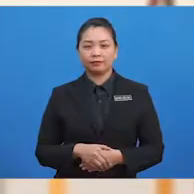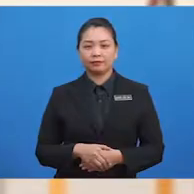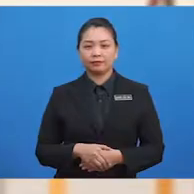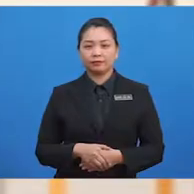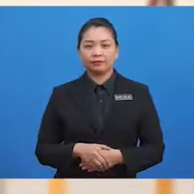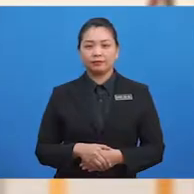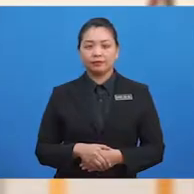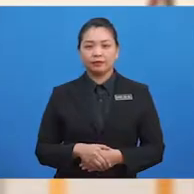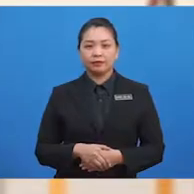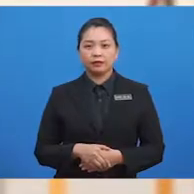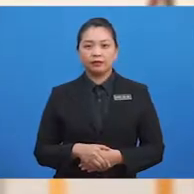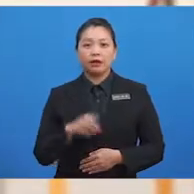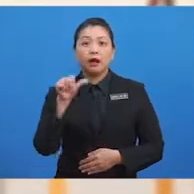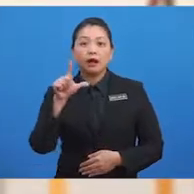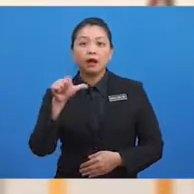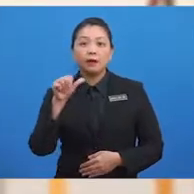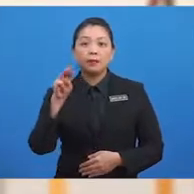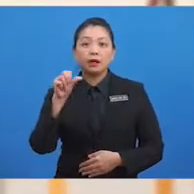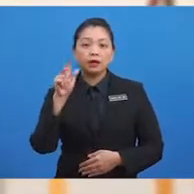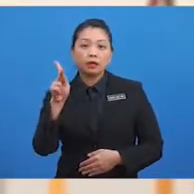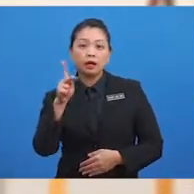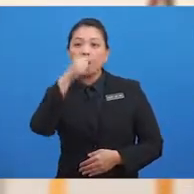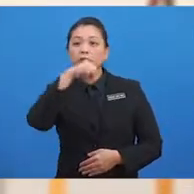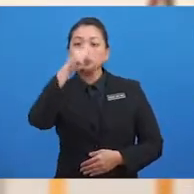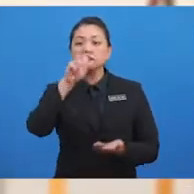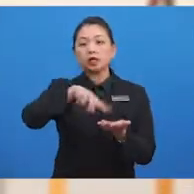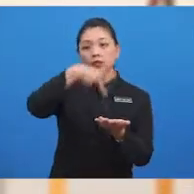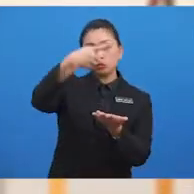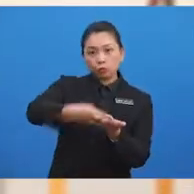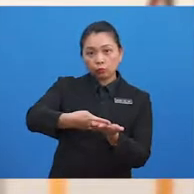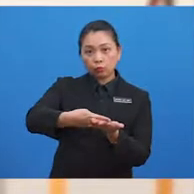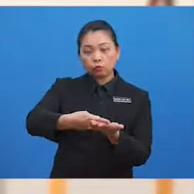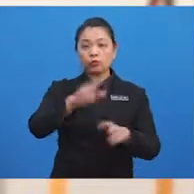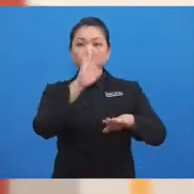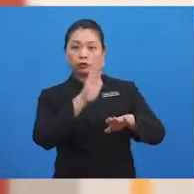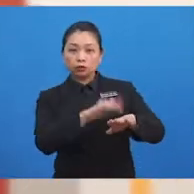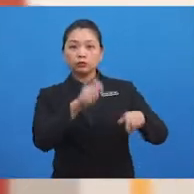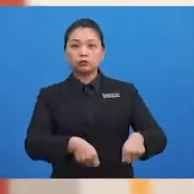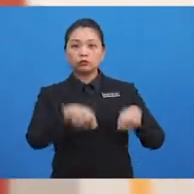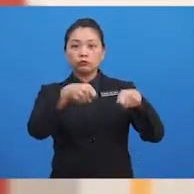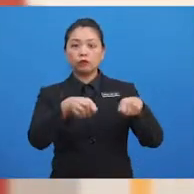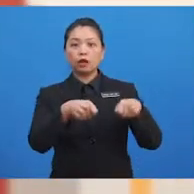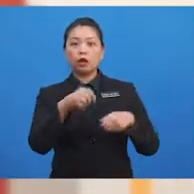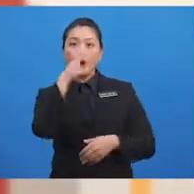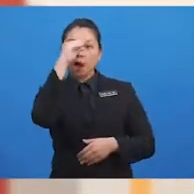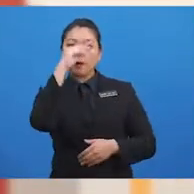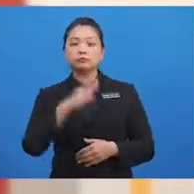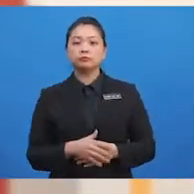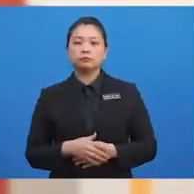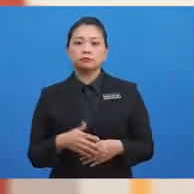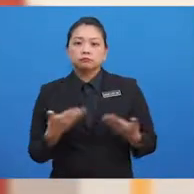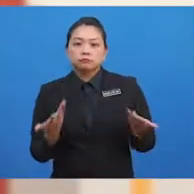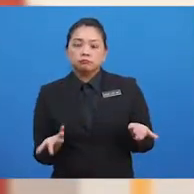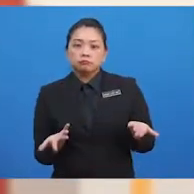Alamak! Aiskrimnya jatuh dan terkena pada seluar abang. Apakah yang